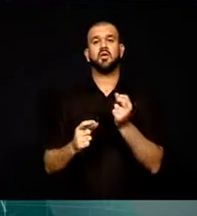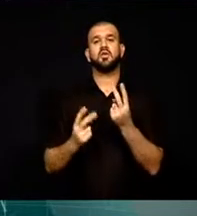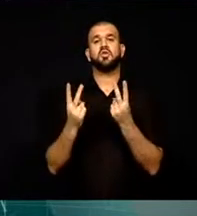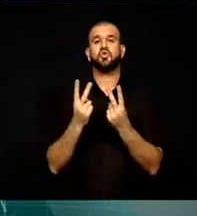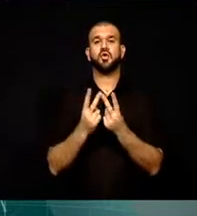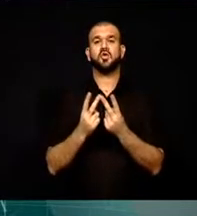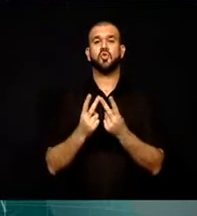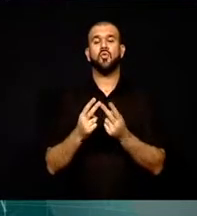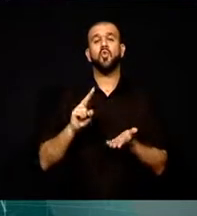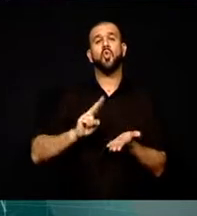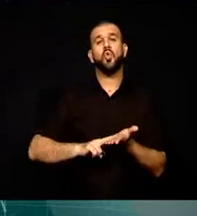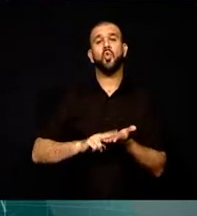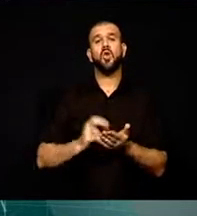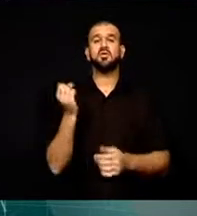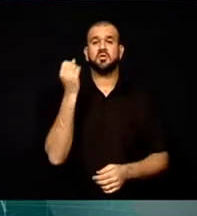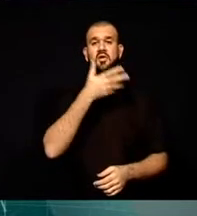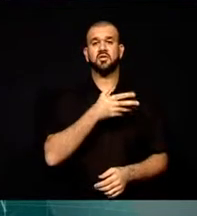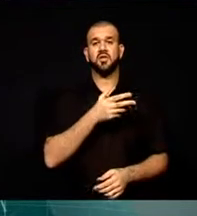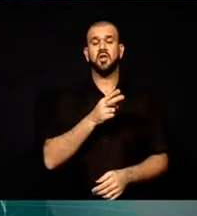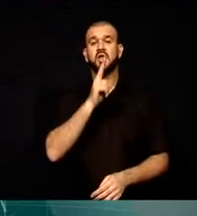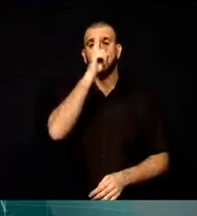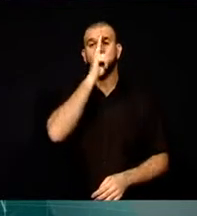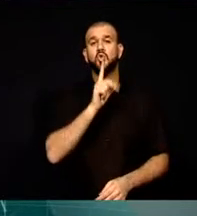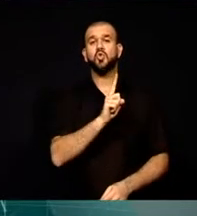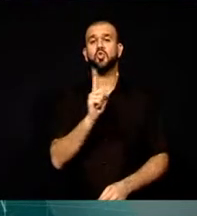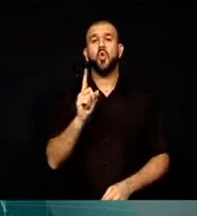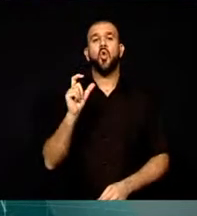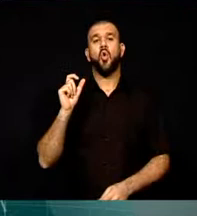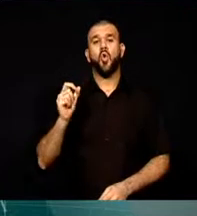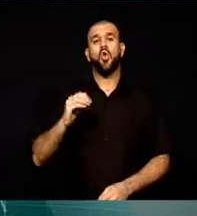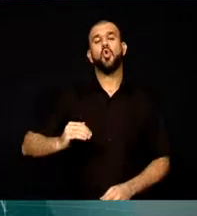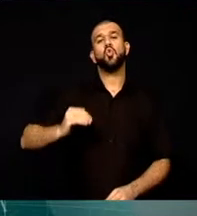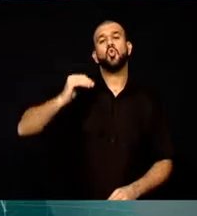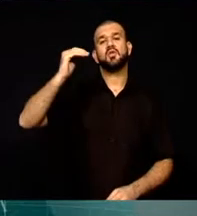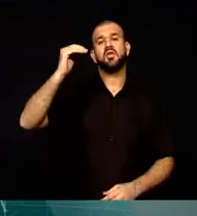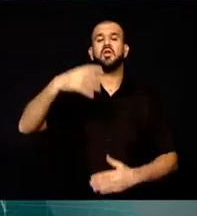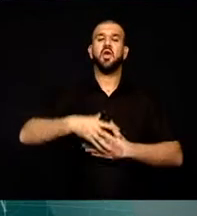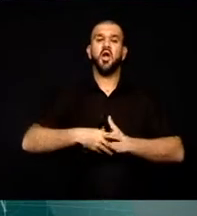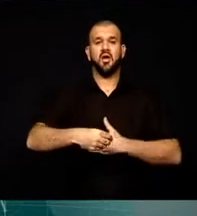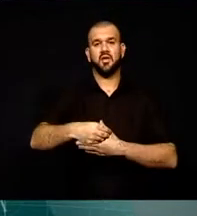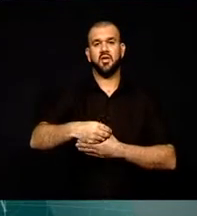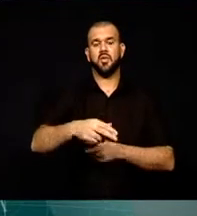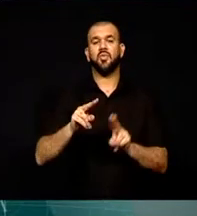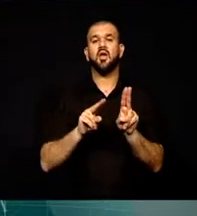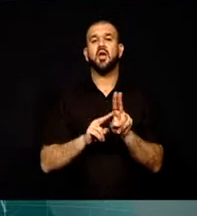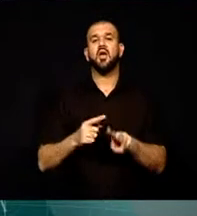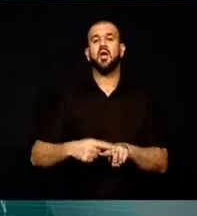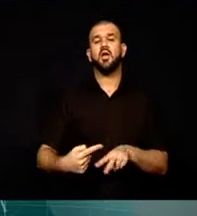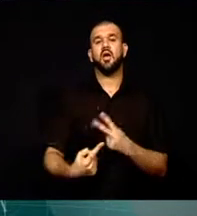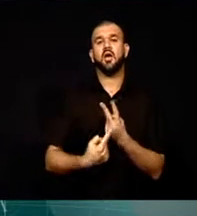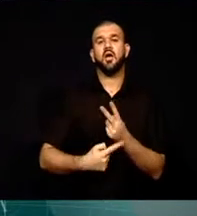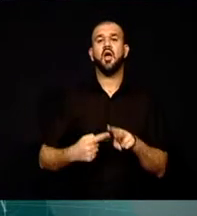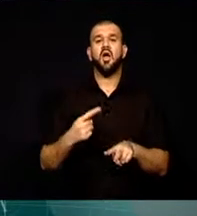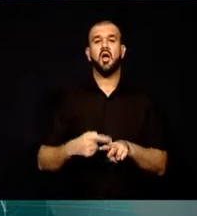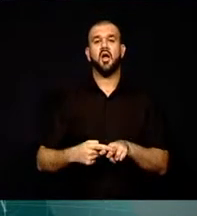Kaya, yeni boğaz içinden sonra Lefke'nin de Sitasof Ağı'nın içerisinde yer